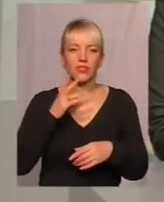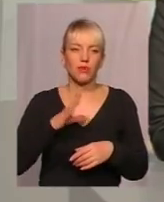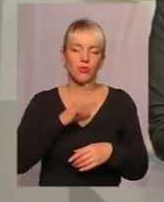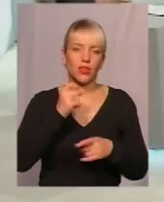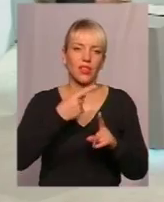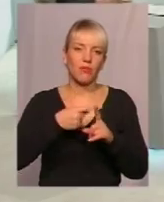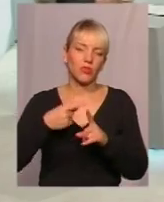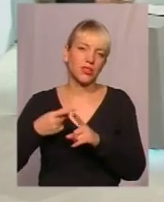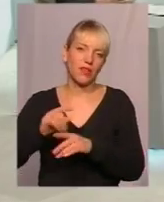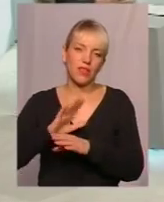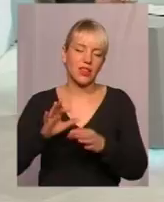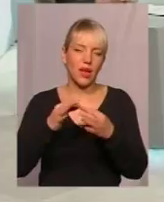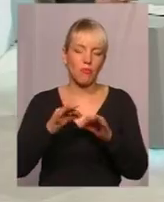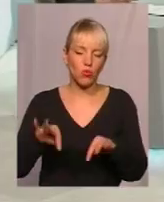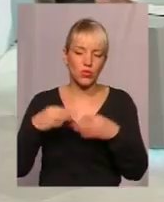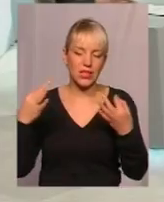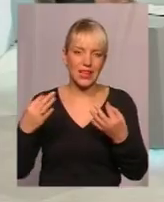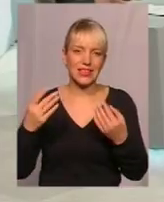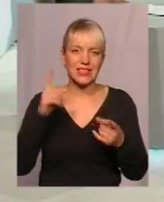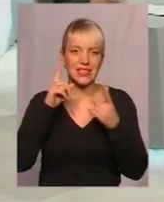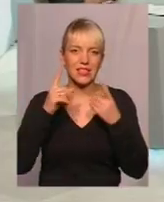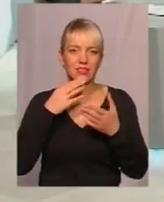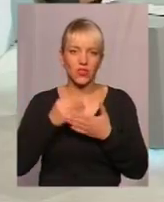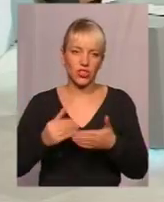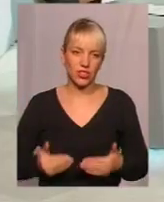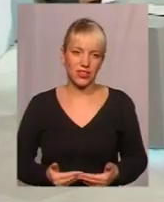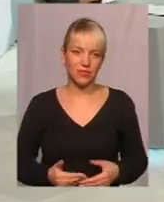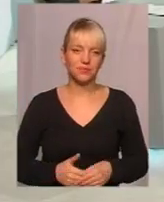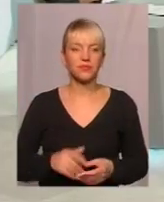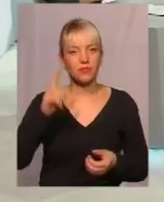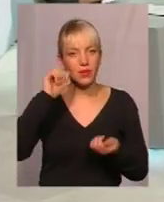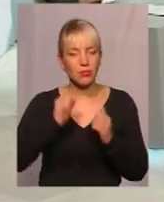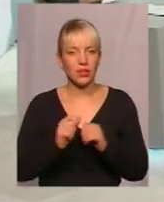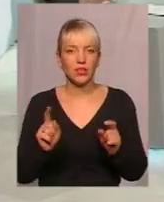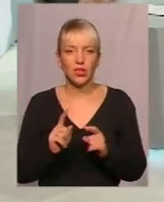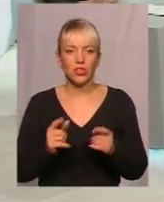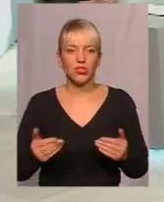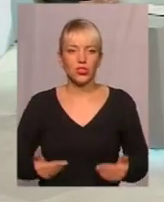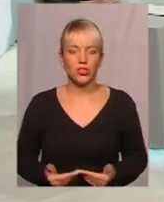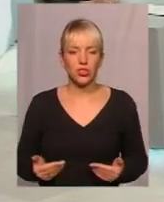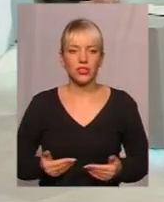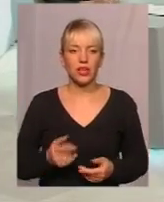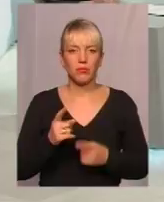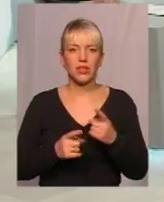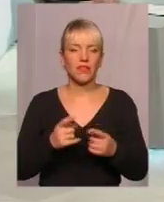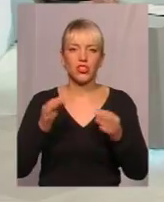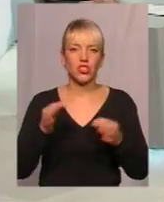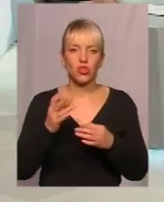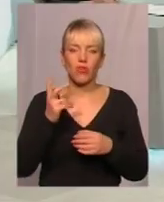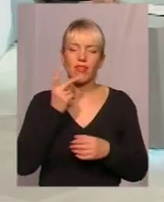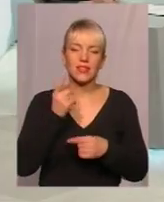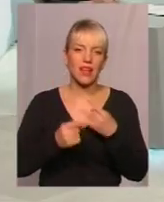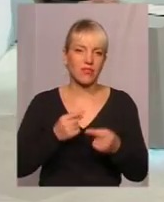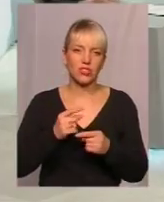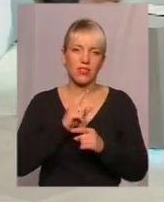позитиві і не пускати стрес у своє життя? Пам'ятати, що життя мінливе. Нічого назавжди не буває. І